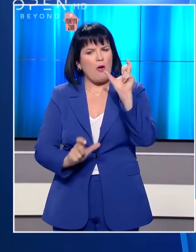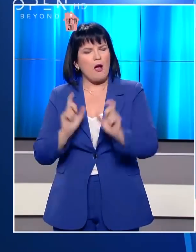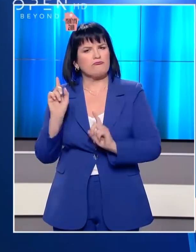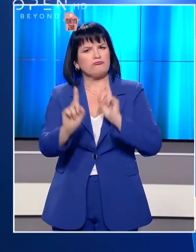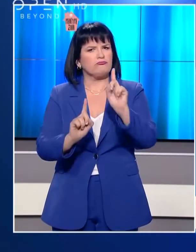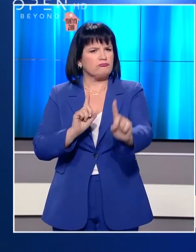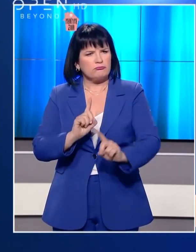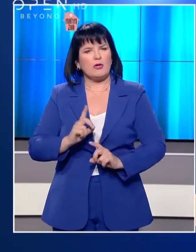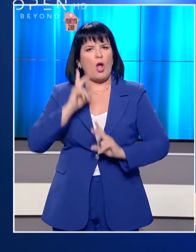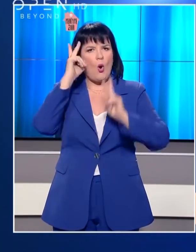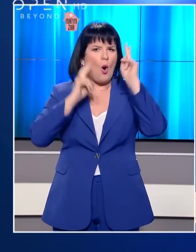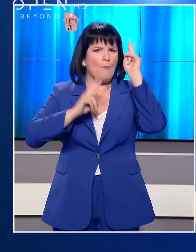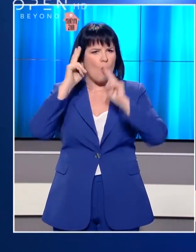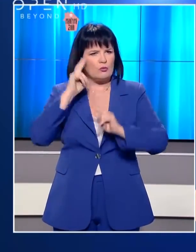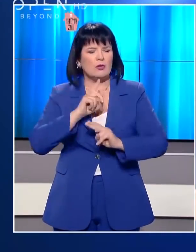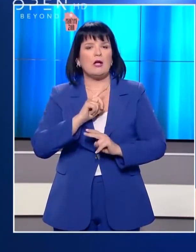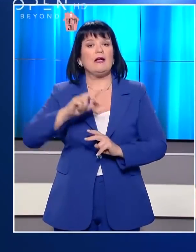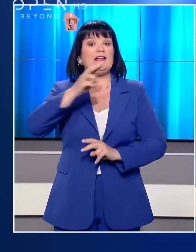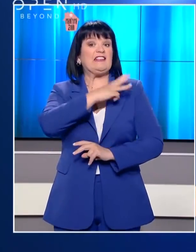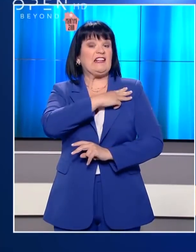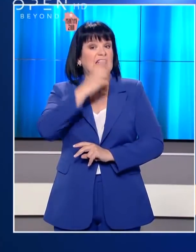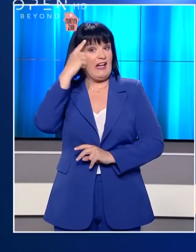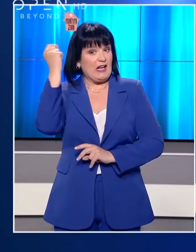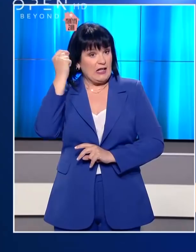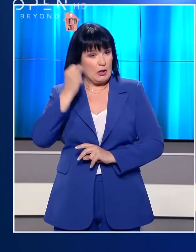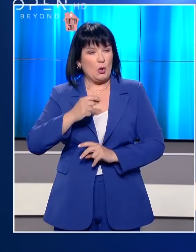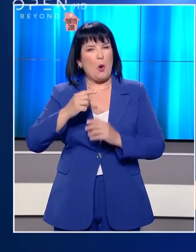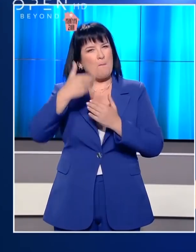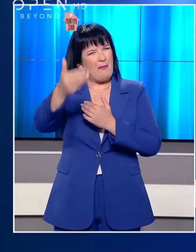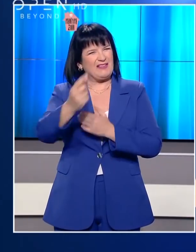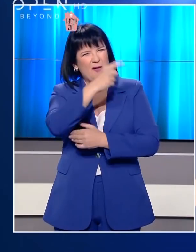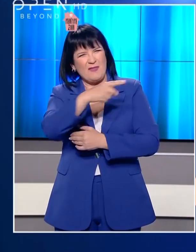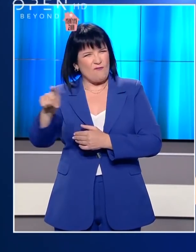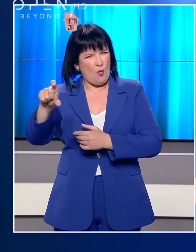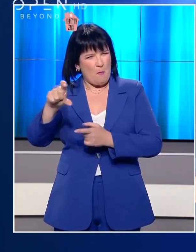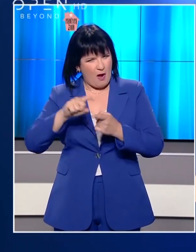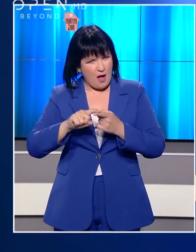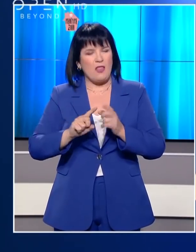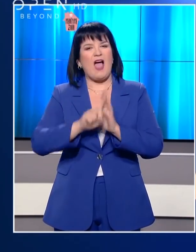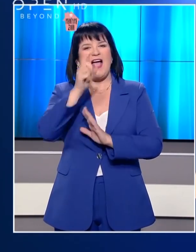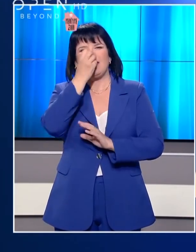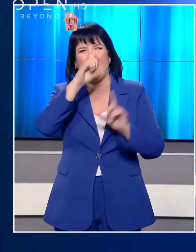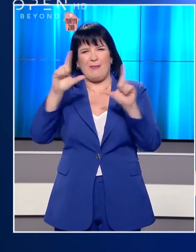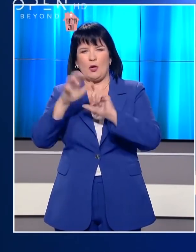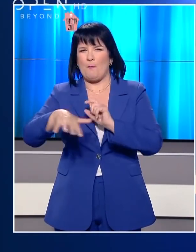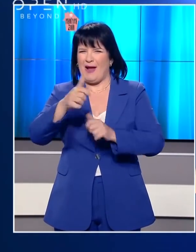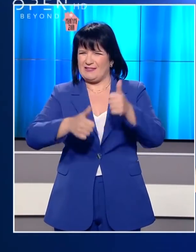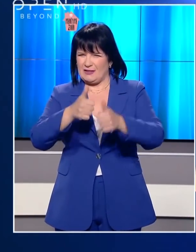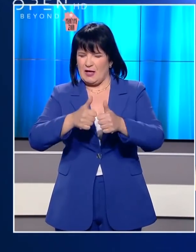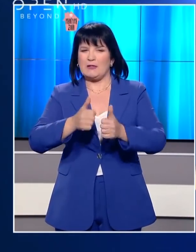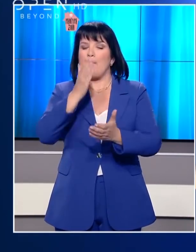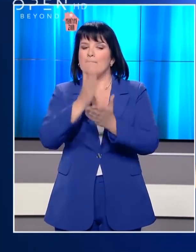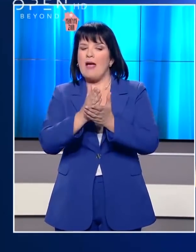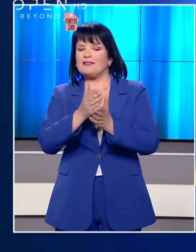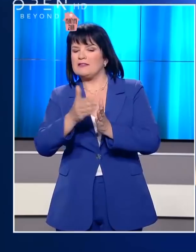επαναλειτουργήσουν και τα κομοτήρια. Οι μαθητές τρίτης λυκείου επιστρέφουν στα θρανία μία εβδομάδα αργότερα, στις 11 Μαΐου, ενώπιση και των πανελλαδικών εξτάσεων, και από τα μέσα του